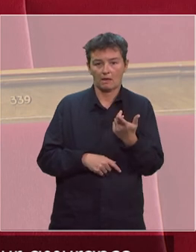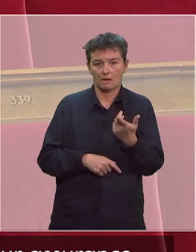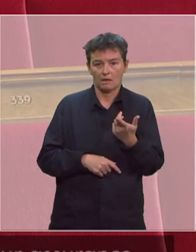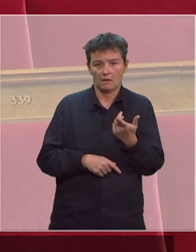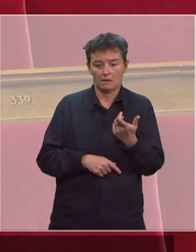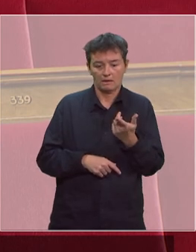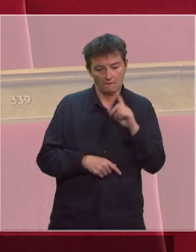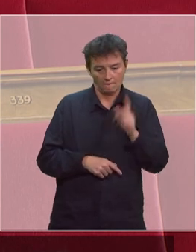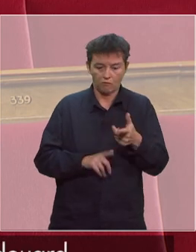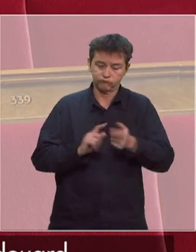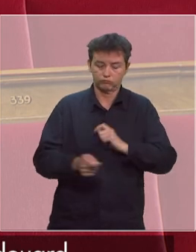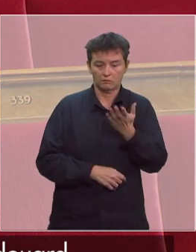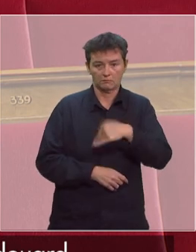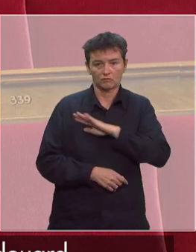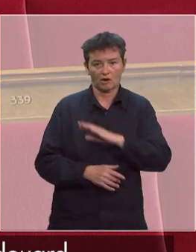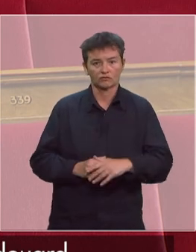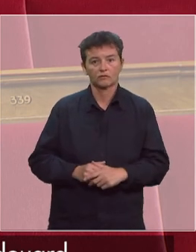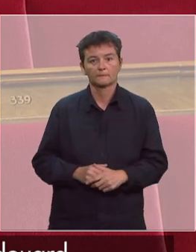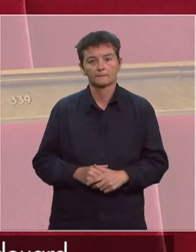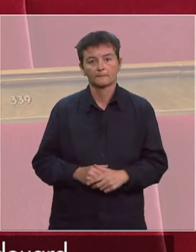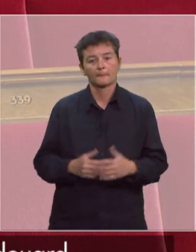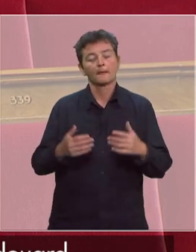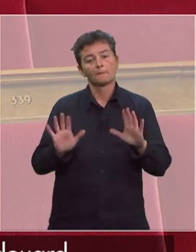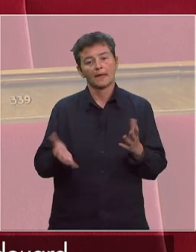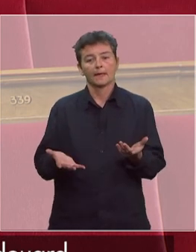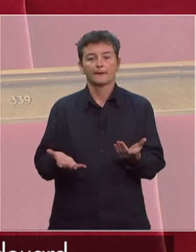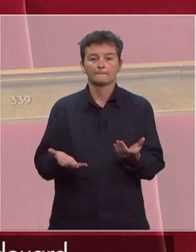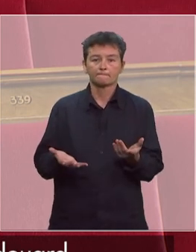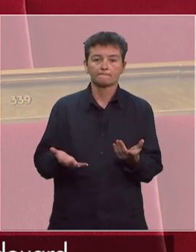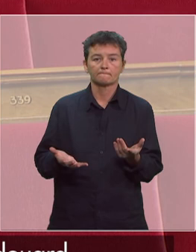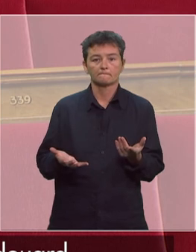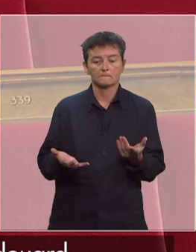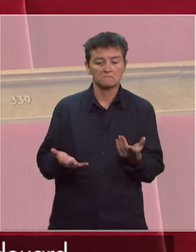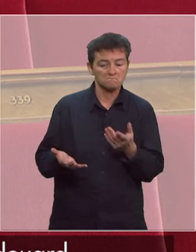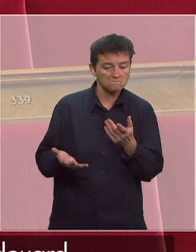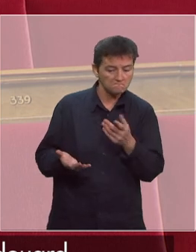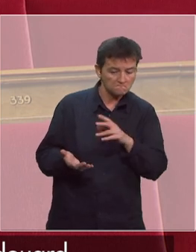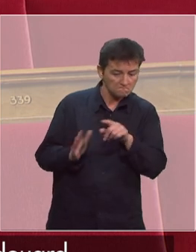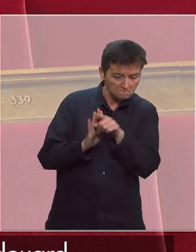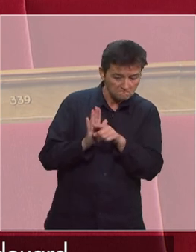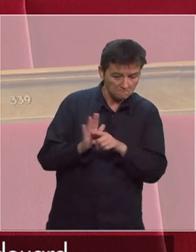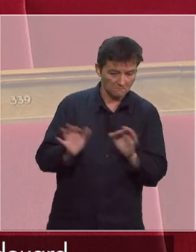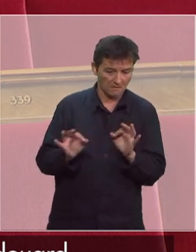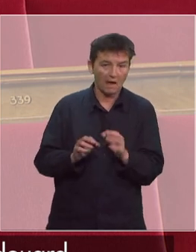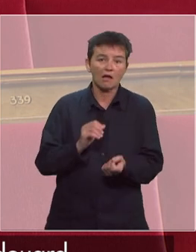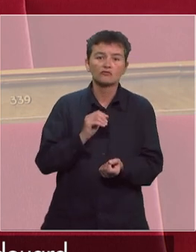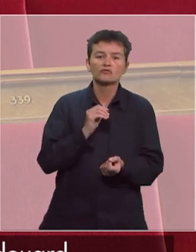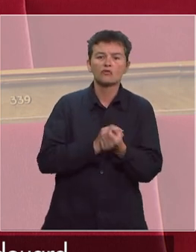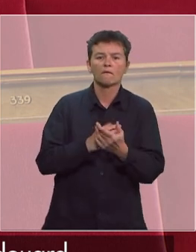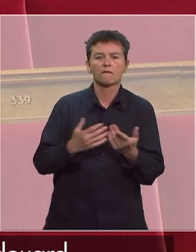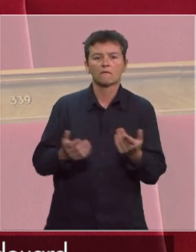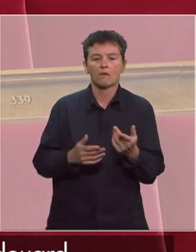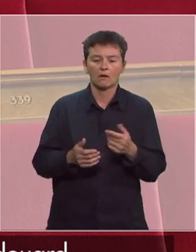de cette pandémie soient prises en charge. Cependant, il semblerait qu'aucun mécanisme, en dehors des stipulations